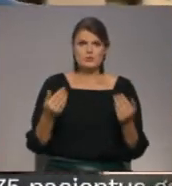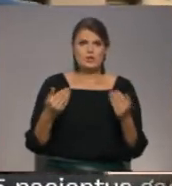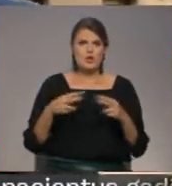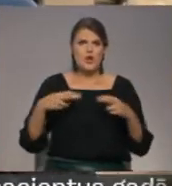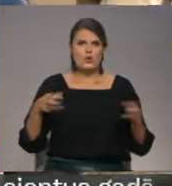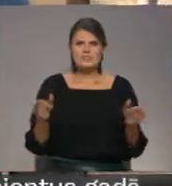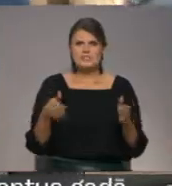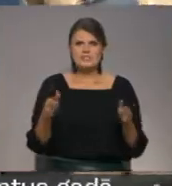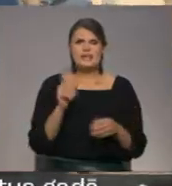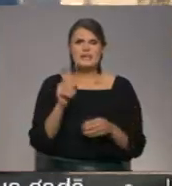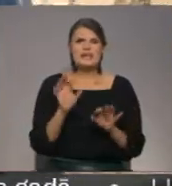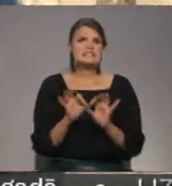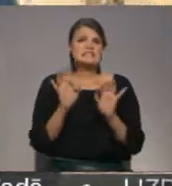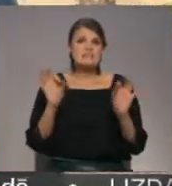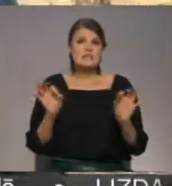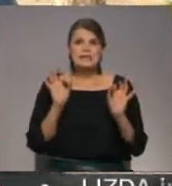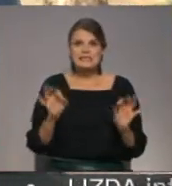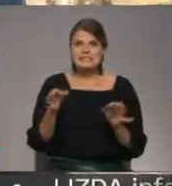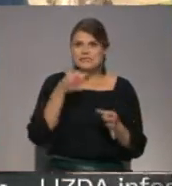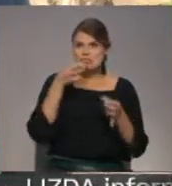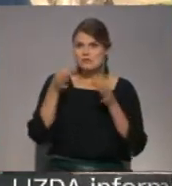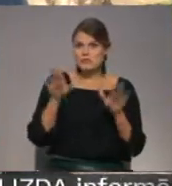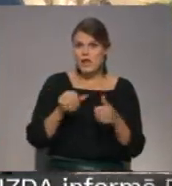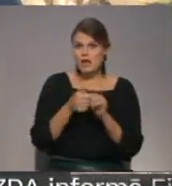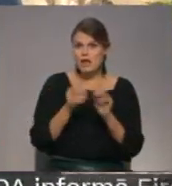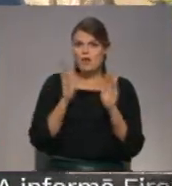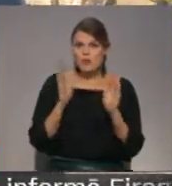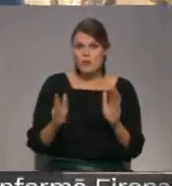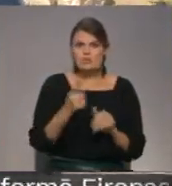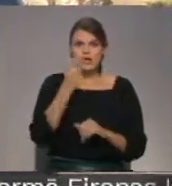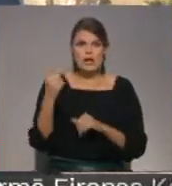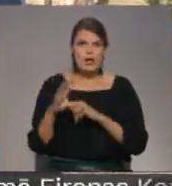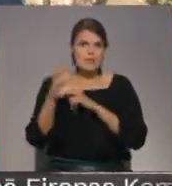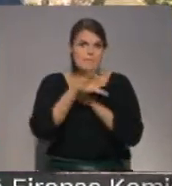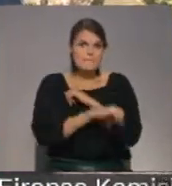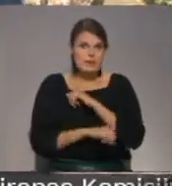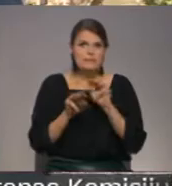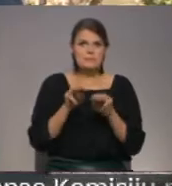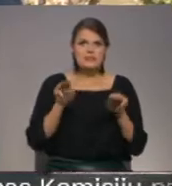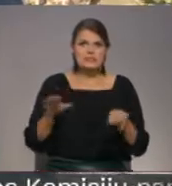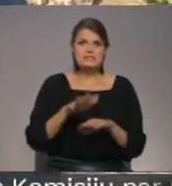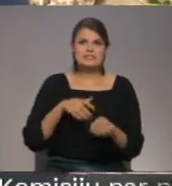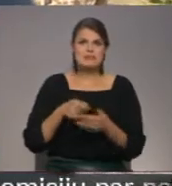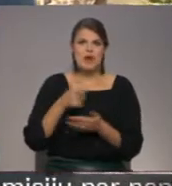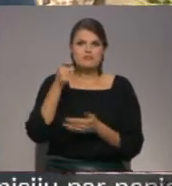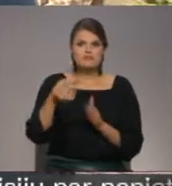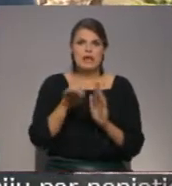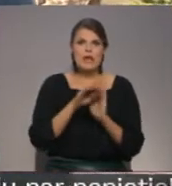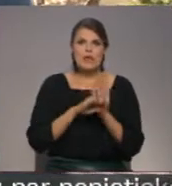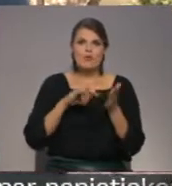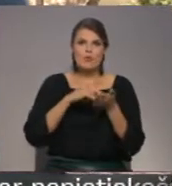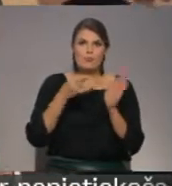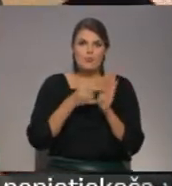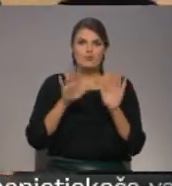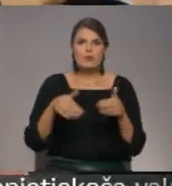sēdegam bija tikai tāda iesildīšanās. Īstās diskusijas par reformu būs gaidāmas gada nogalē, kad ministrijas saimā iesniegs likumprojektu par Latvijas jauno teritoriāla